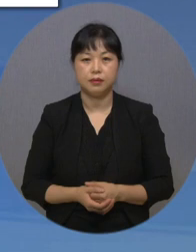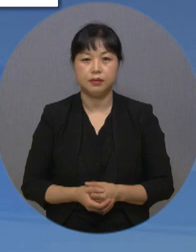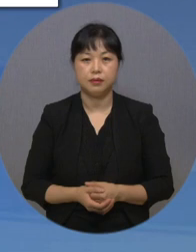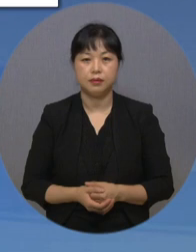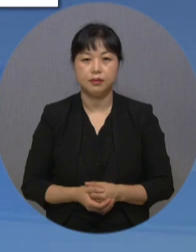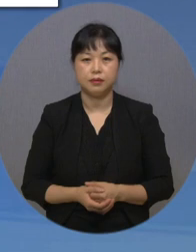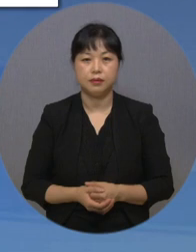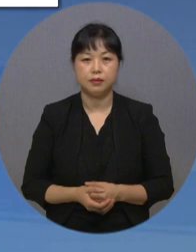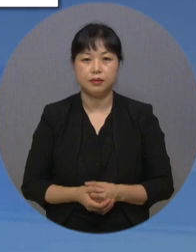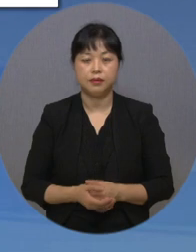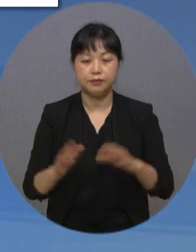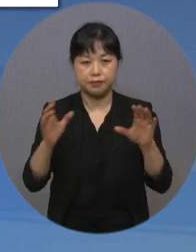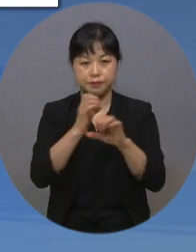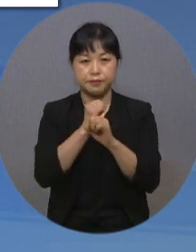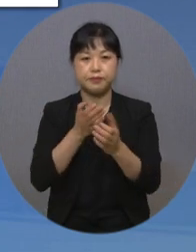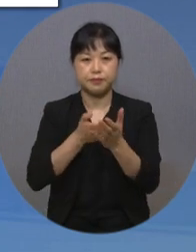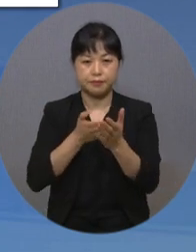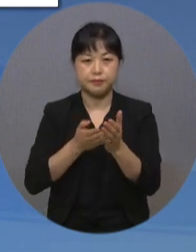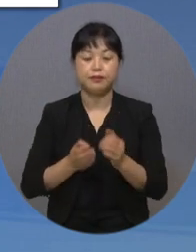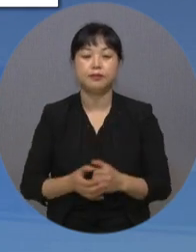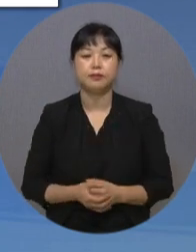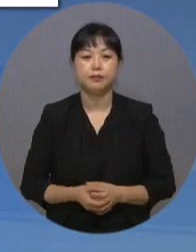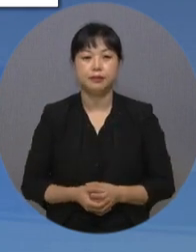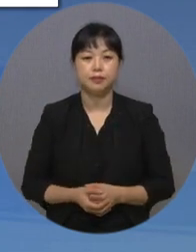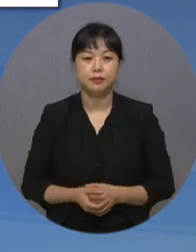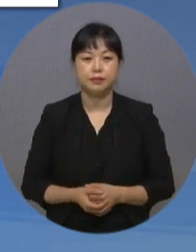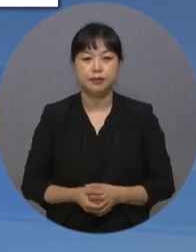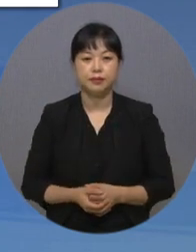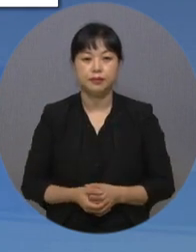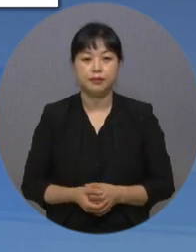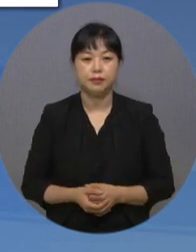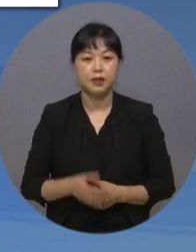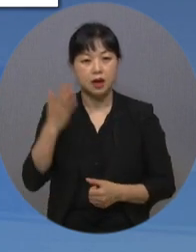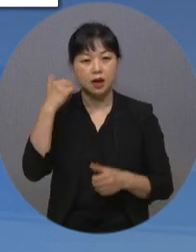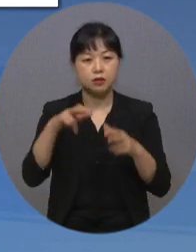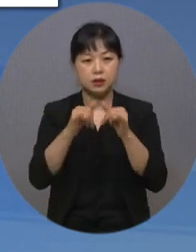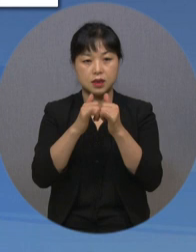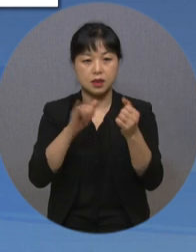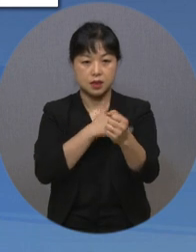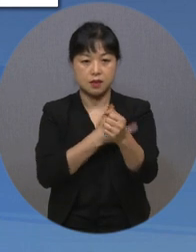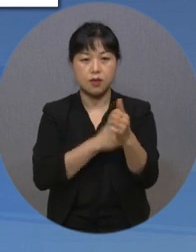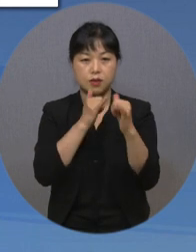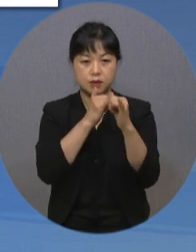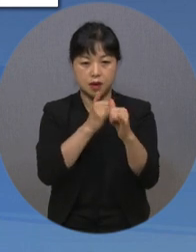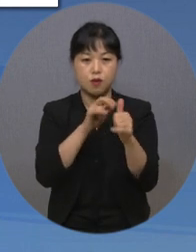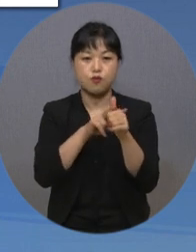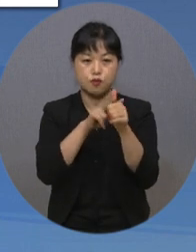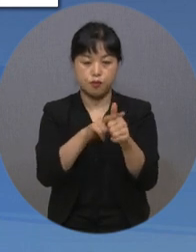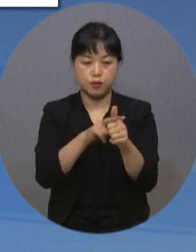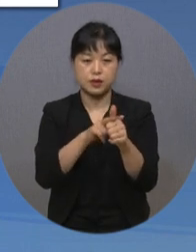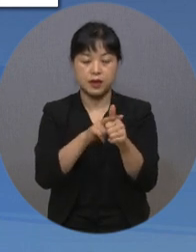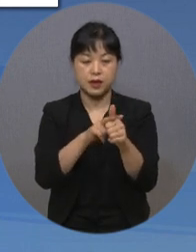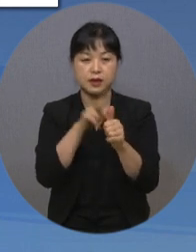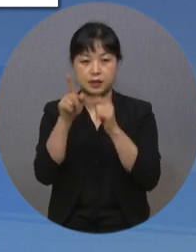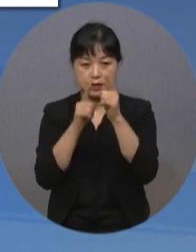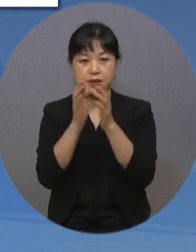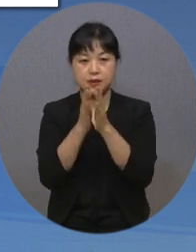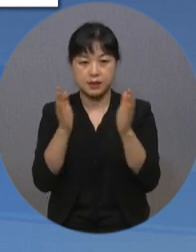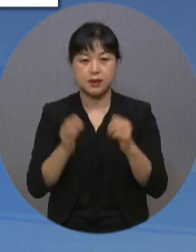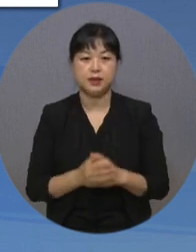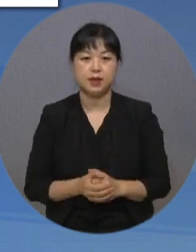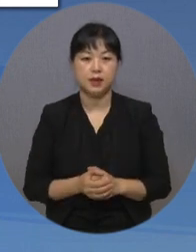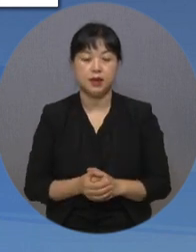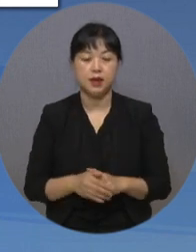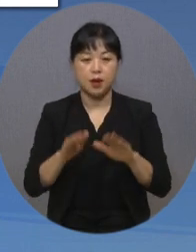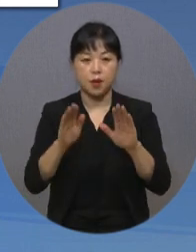이어서 간추린 뉴스 전해드립니다. 한국장애인인권상 후보자 접수가 시작됩니다. 올해로